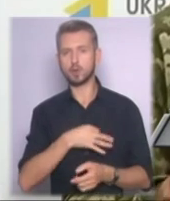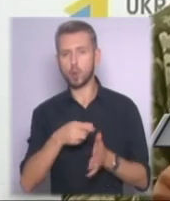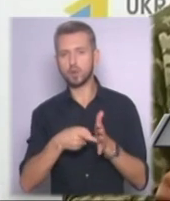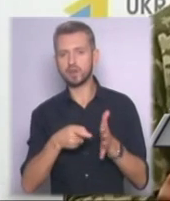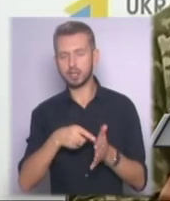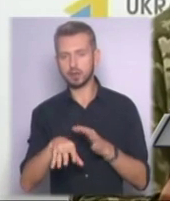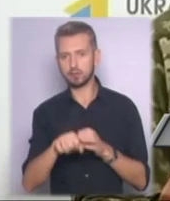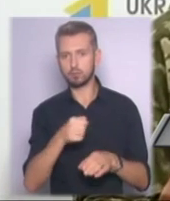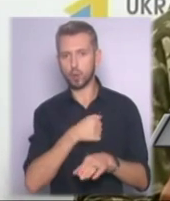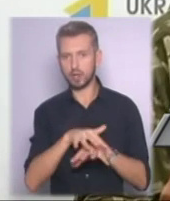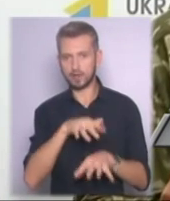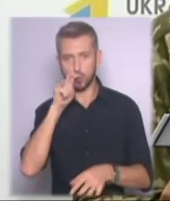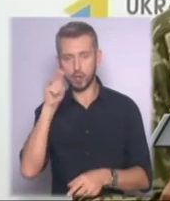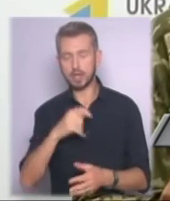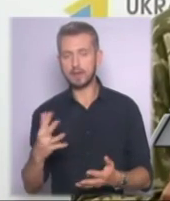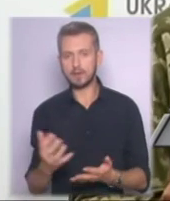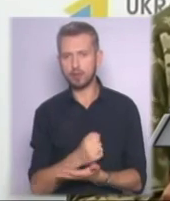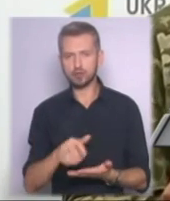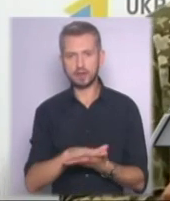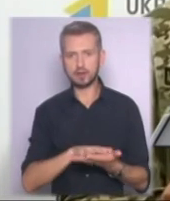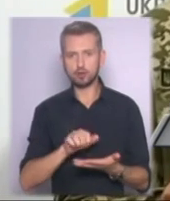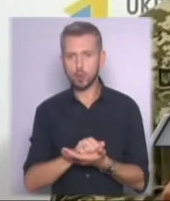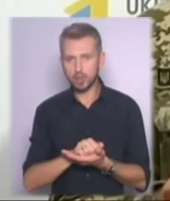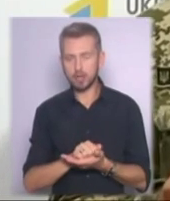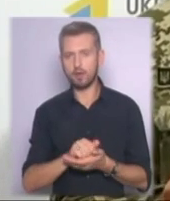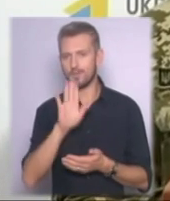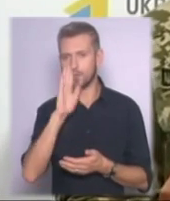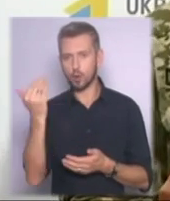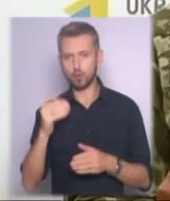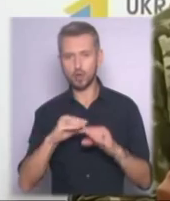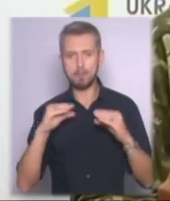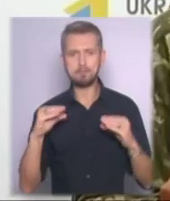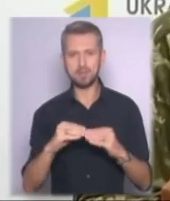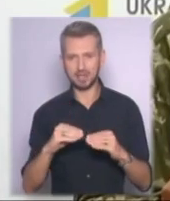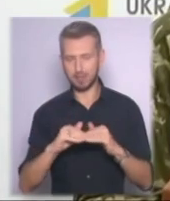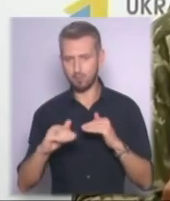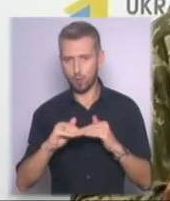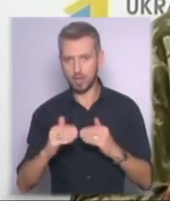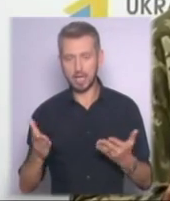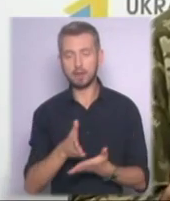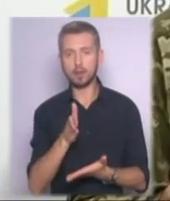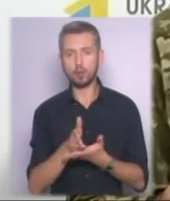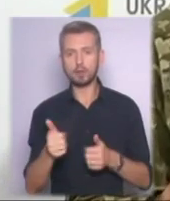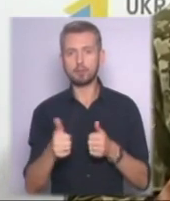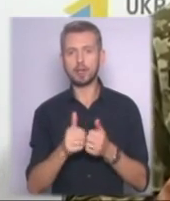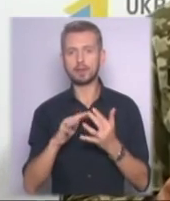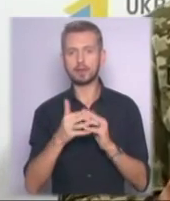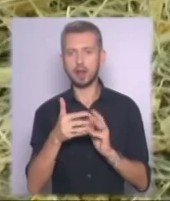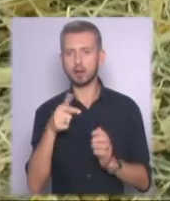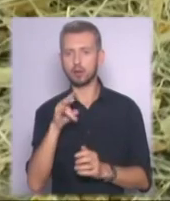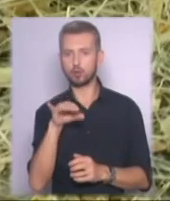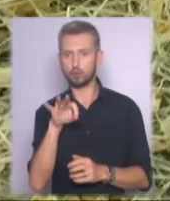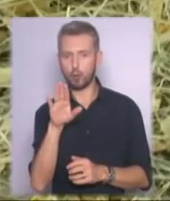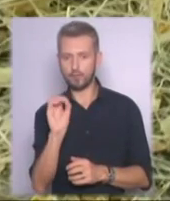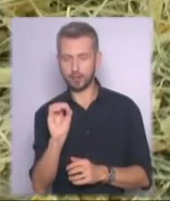України знайшли і знешкодили вороже мінне поле, яке знаходилося неподалік села Гнутеве. За